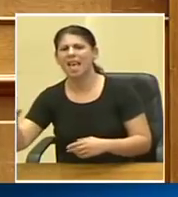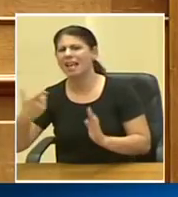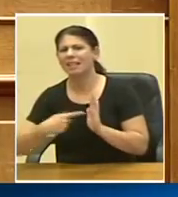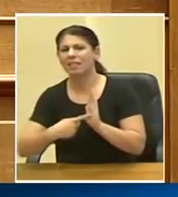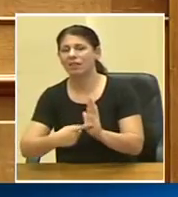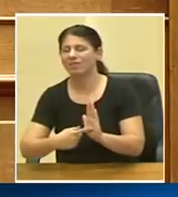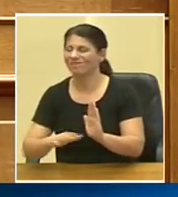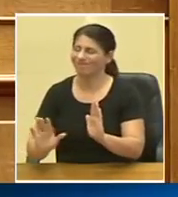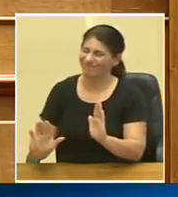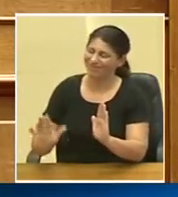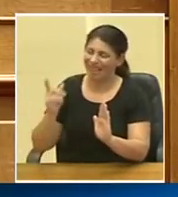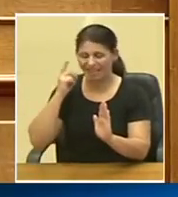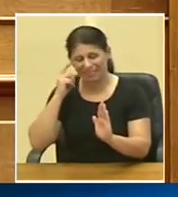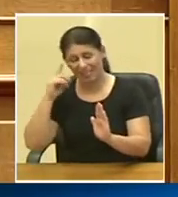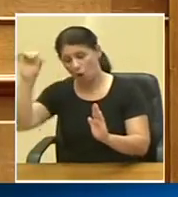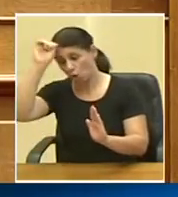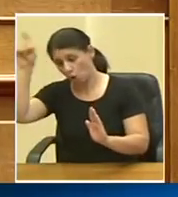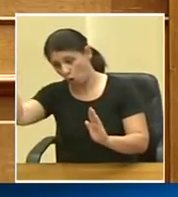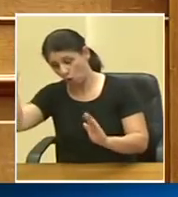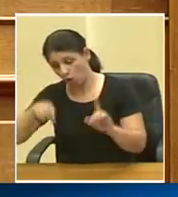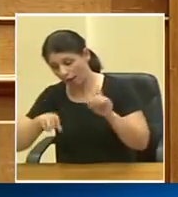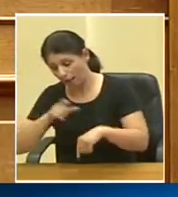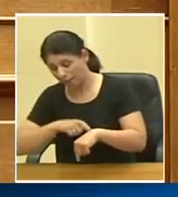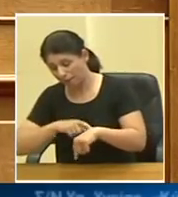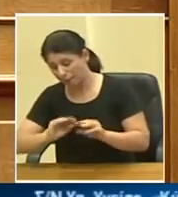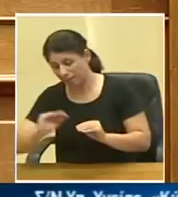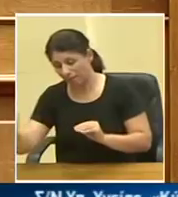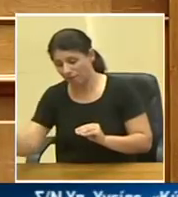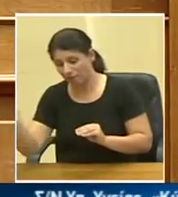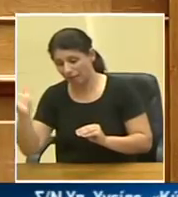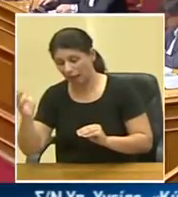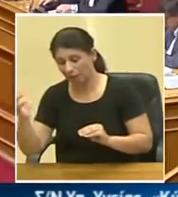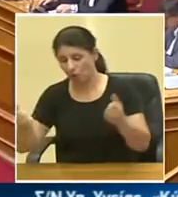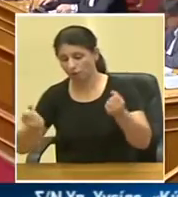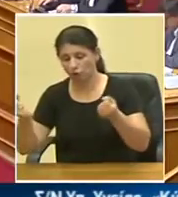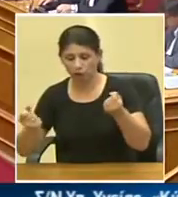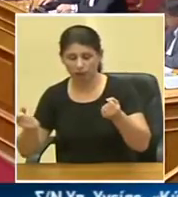ναι ξέρεις, στη Ρόδο κάποια στιγμή μεταφέραμε κάποιον με αγροτικό.